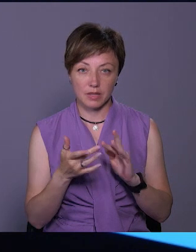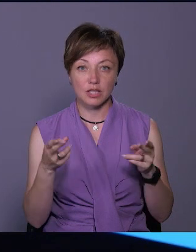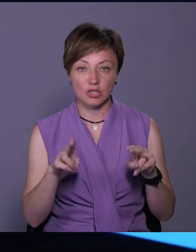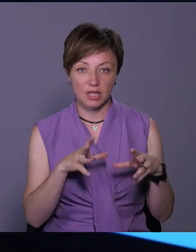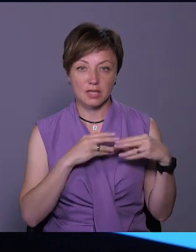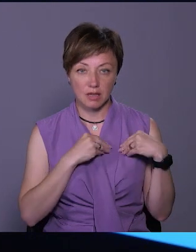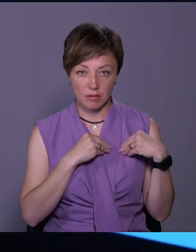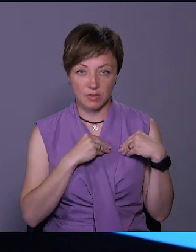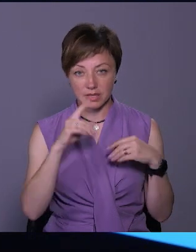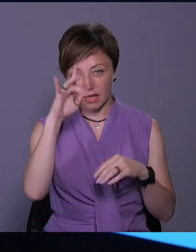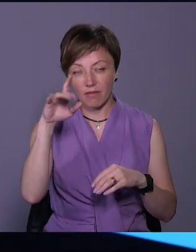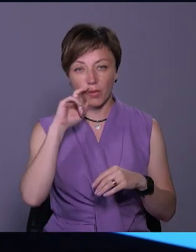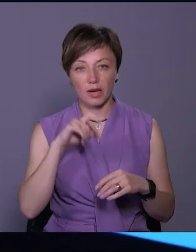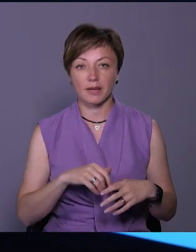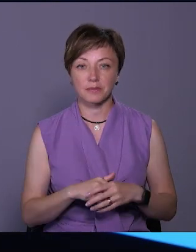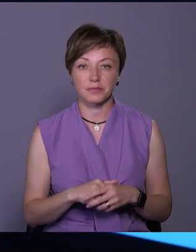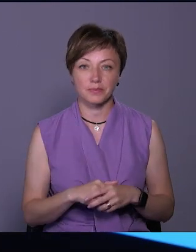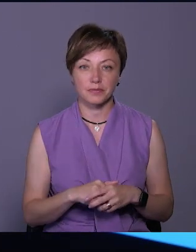Залишайтесь з нами. Слава Україні!